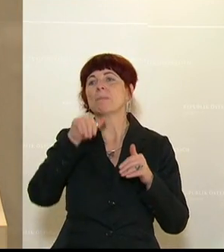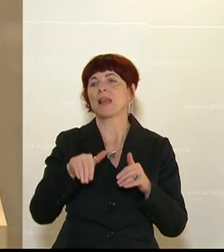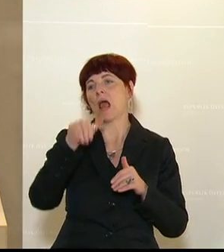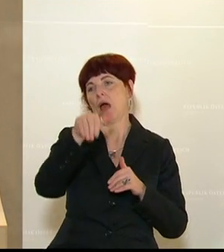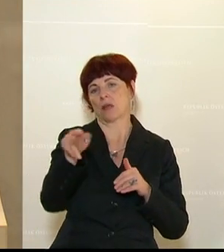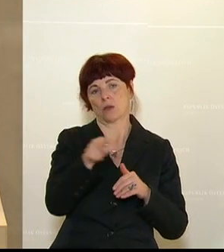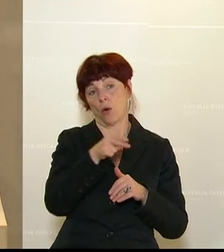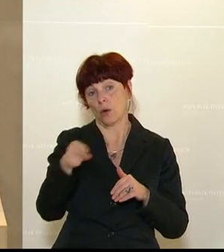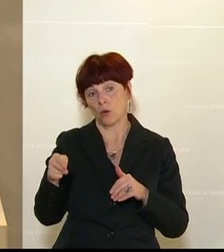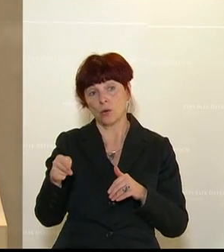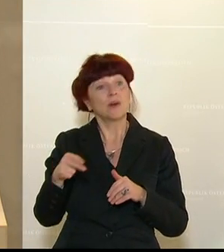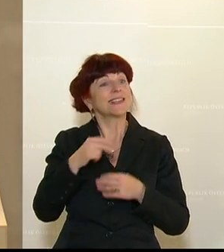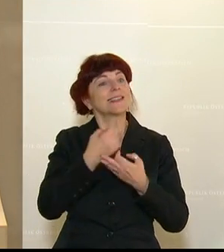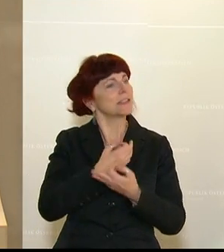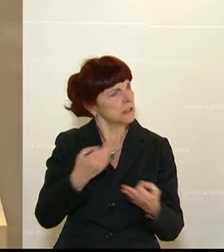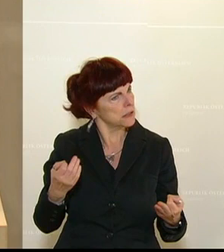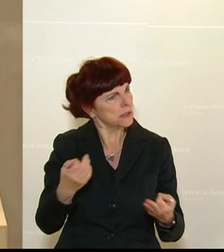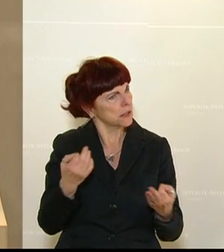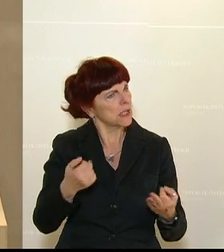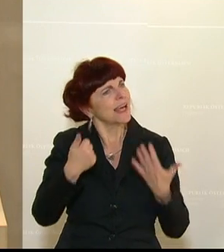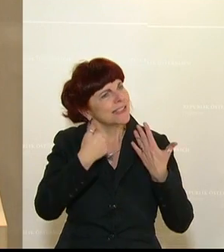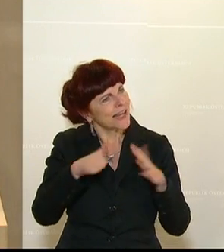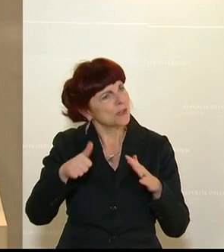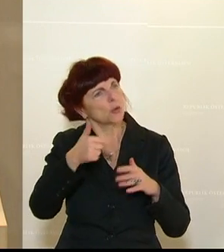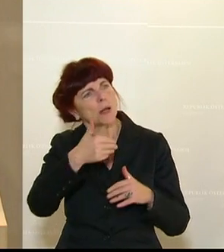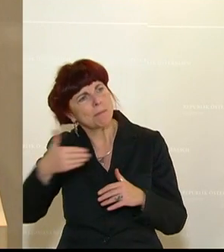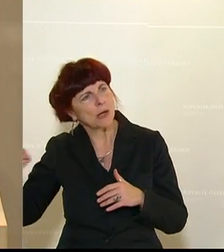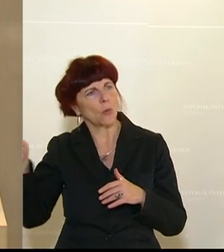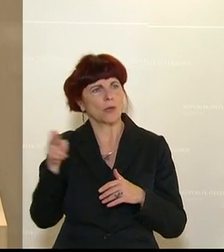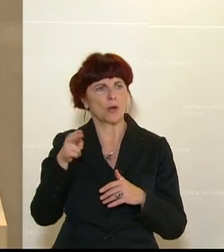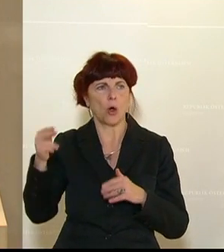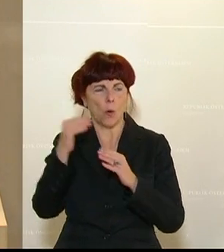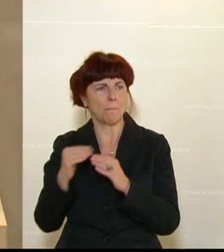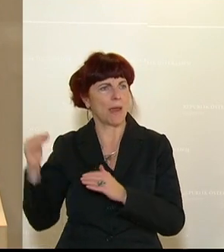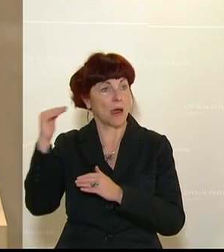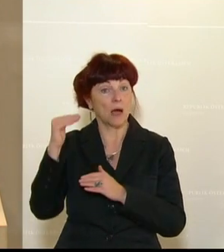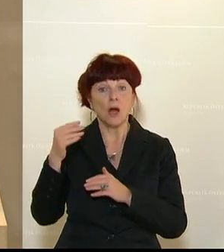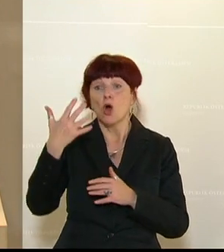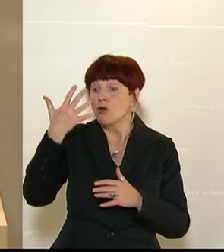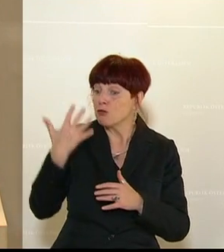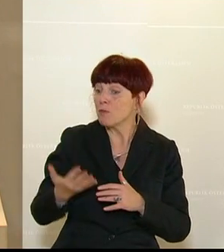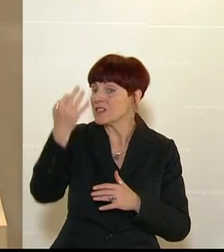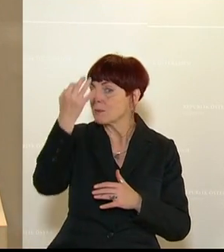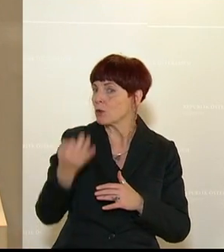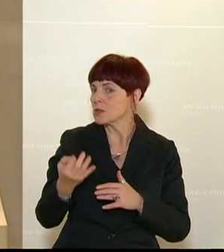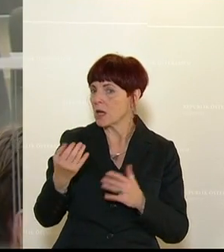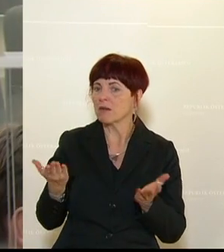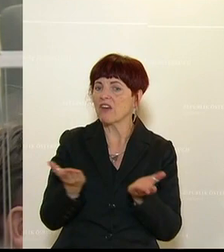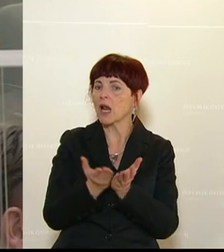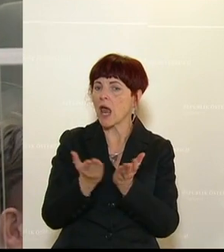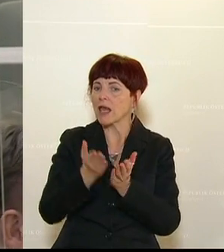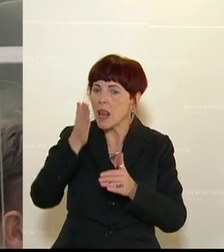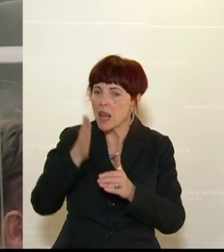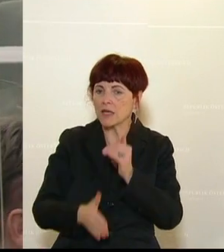Und auch die 600 Millionen Euro Steigerung, wenn man das bedenkt, das sind 50 Prozent im Vergleich zum Vorjahr. Auch das ist